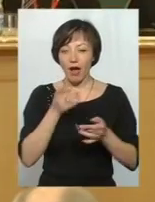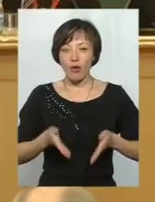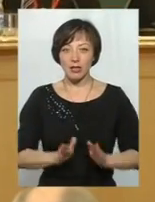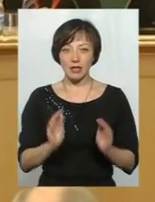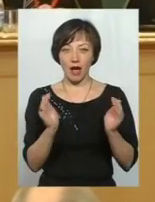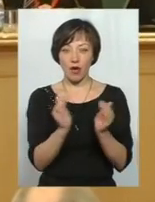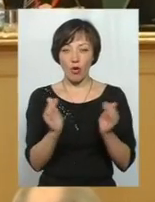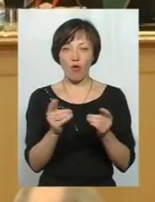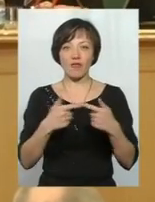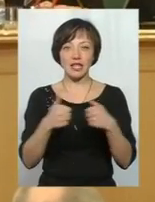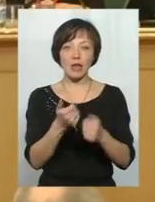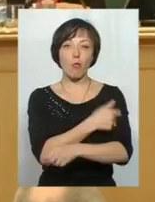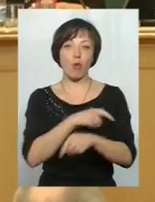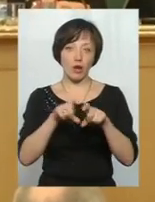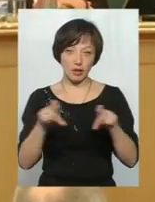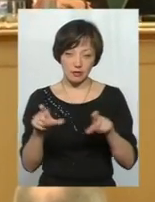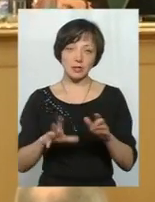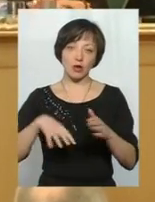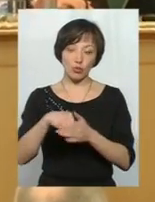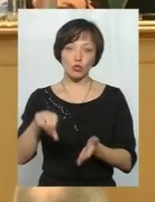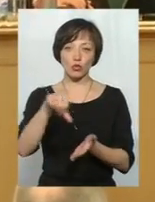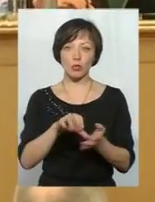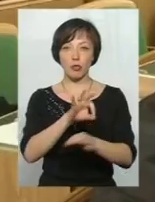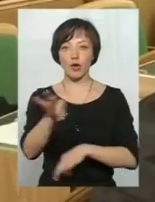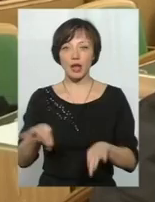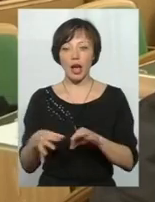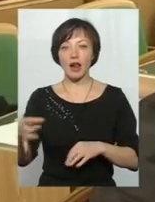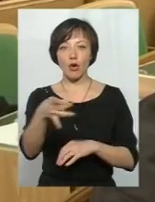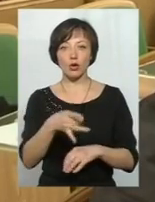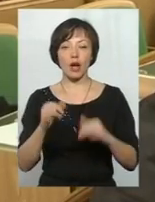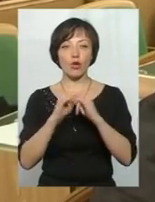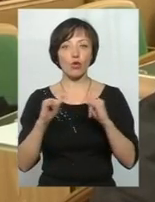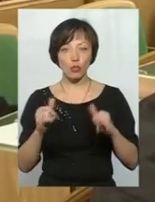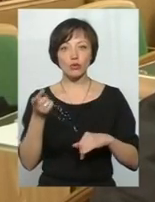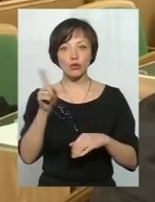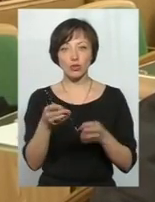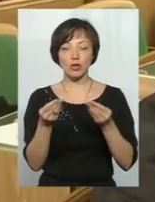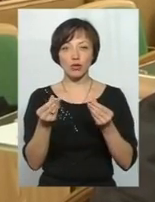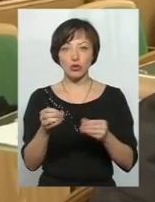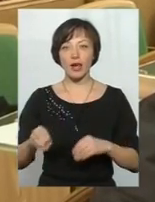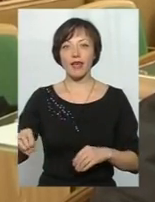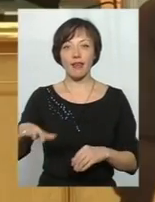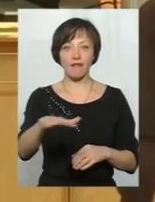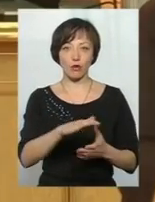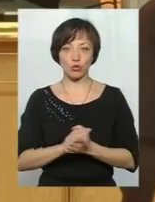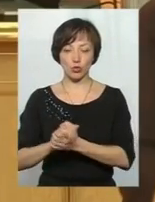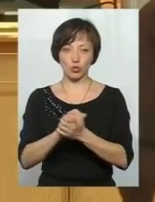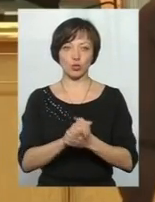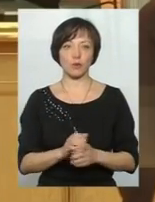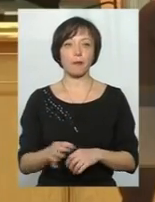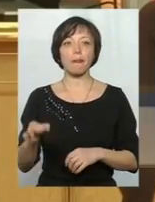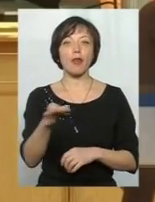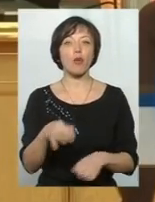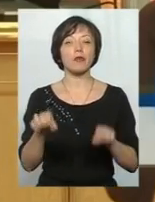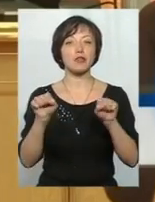та поліклініки. Зокрема, і за рахунок участі у проєкті регіонального розвитку, тобто за кошти Євросоюзу. Область може